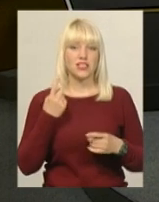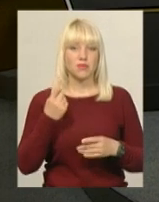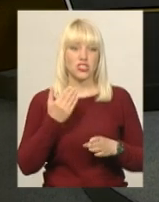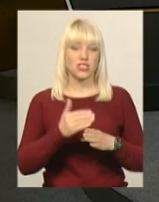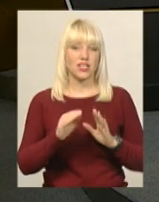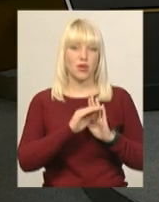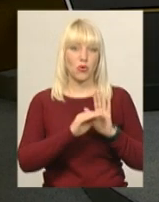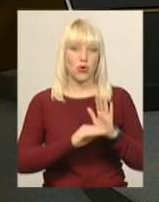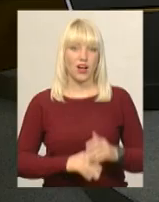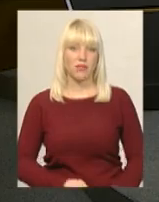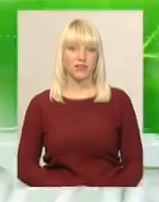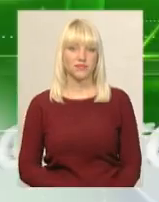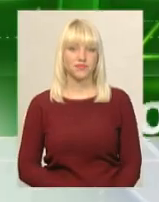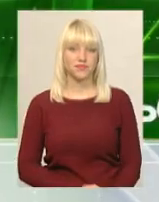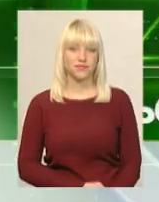першої частини програми.